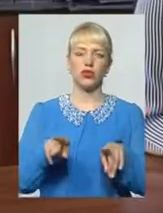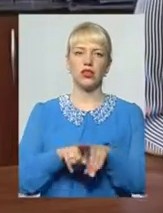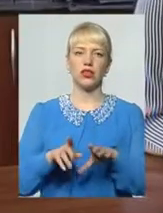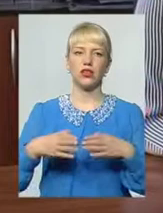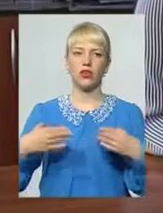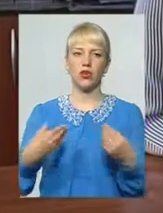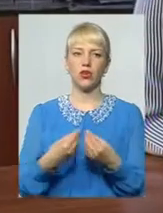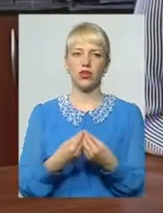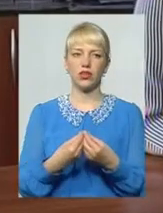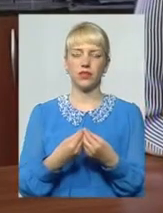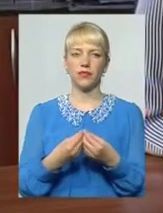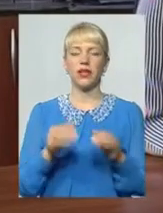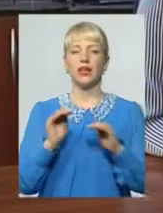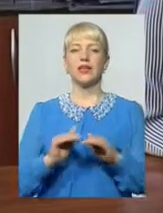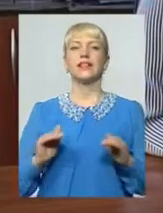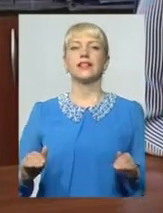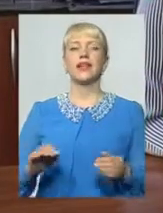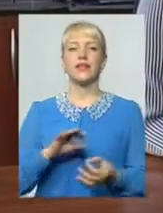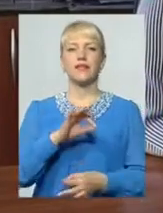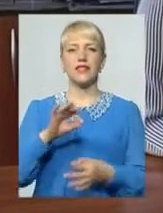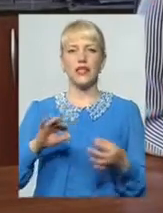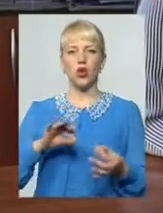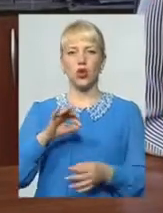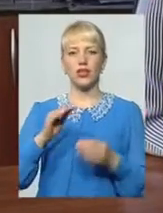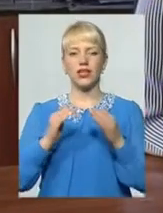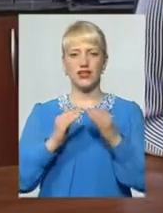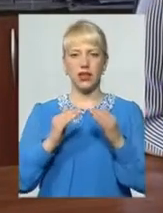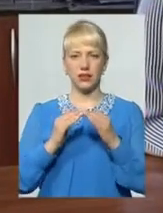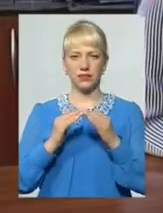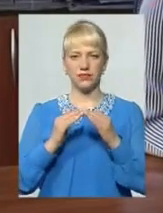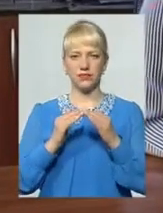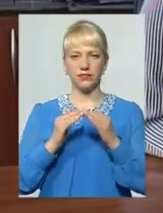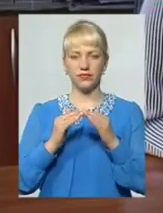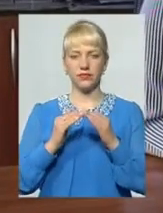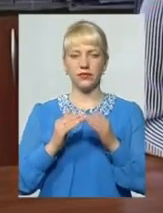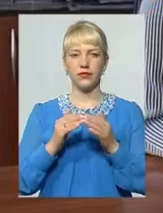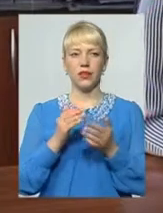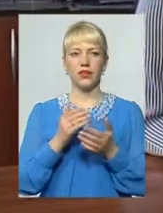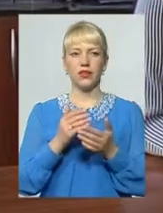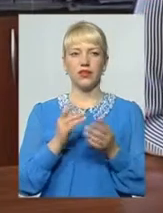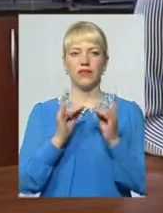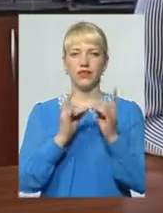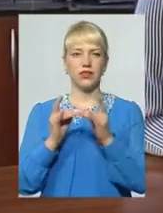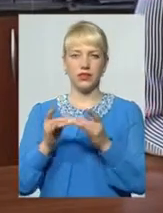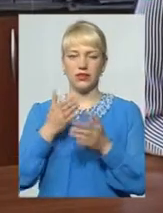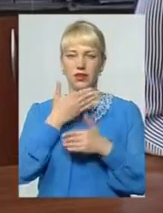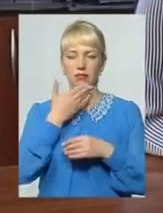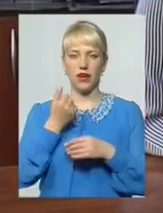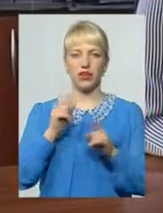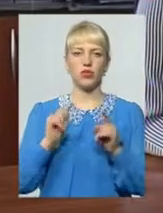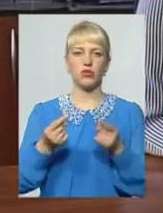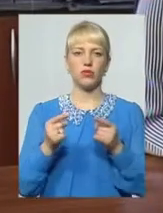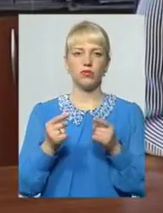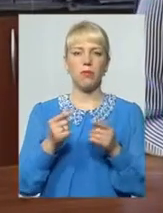Дітей в сиротинцях міських майже немає Чому